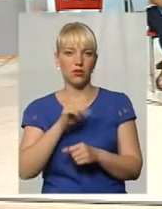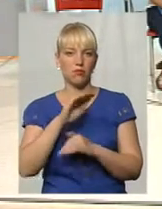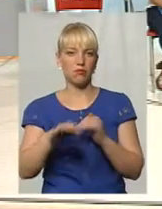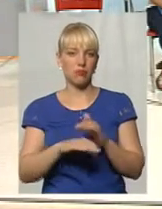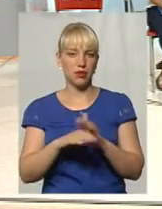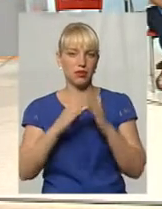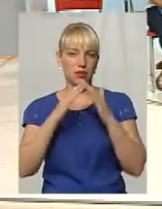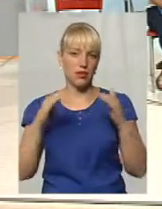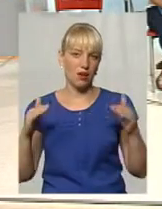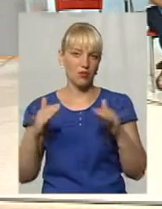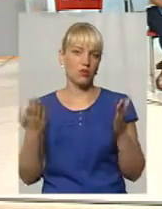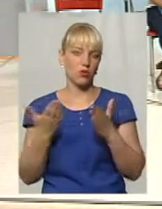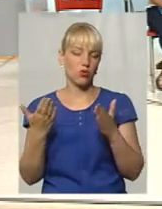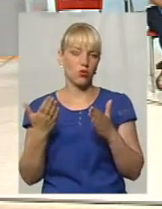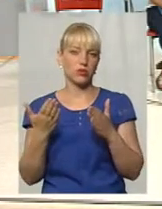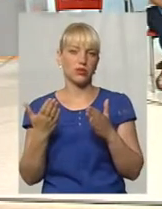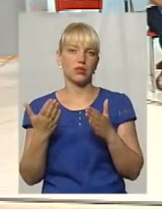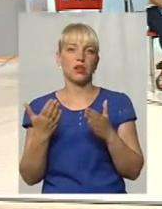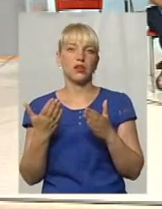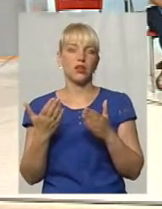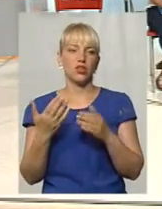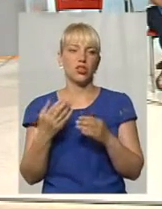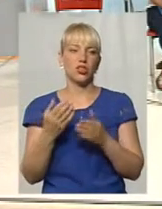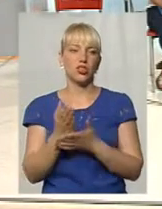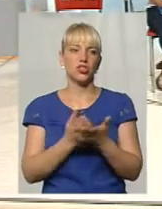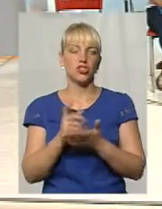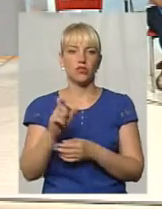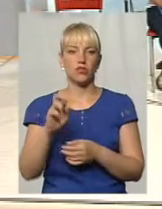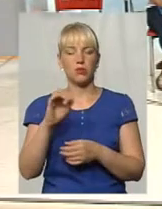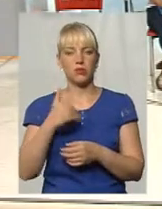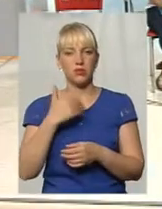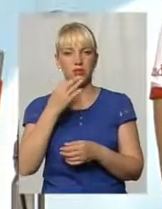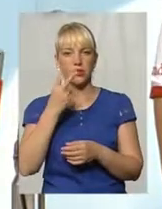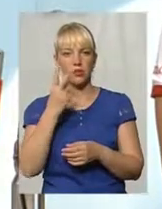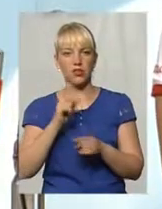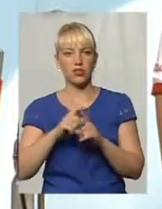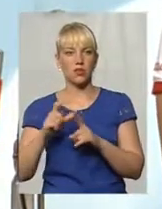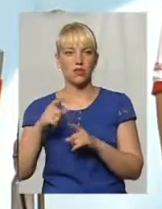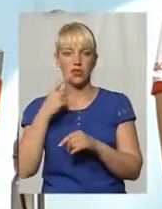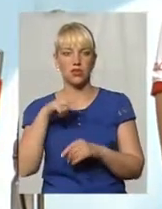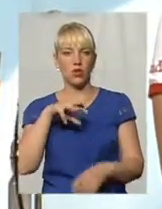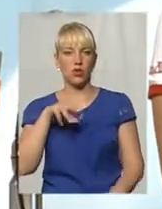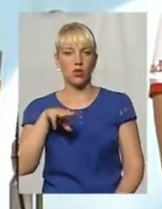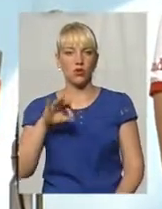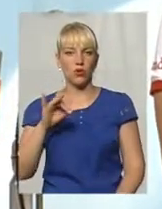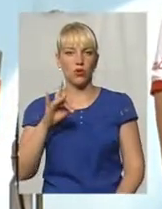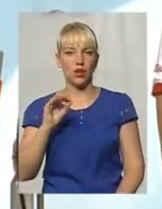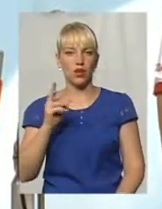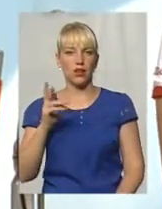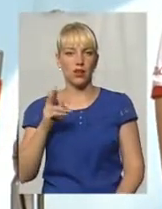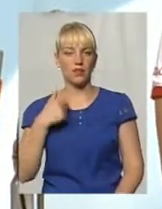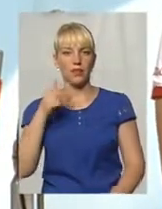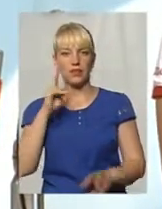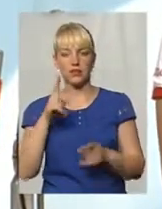якогось чиновника в місті? Я хотіла би два слова сказати про лотереї, тому що я не знаю, що ліцензії і